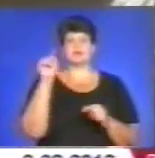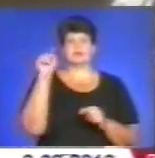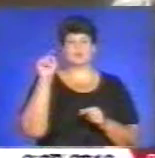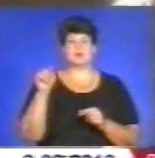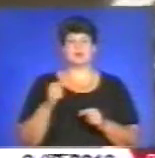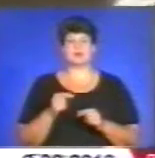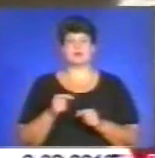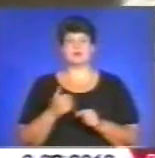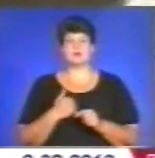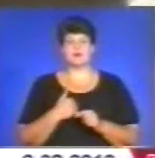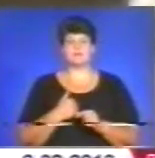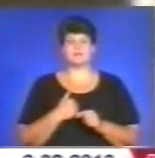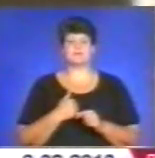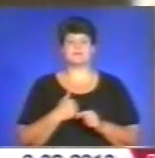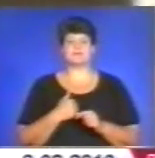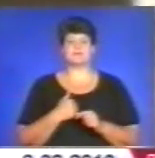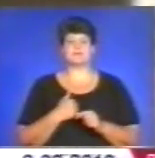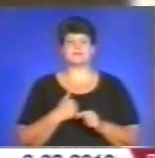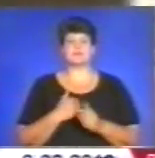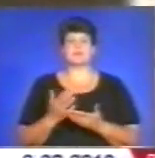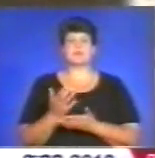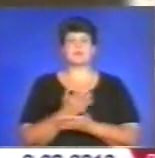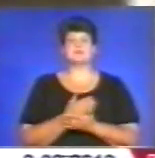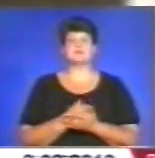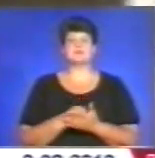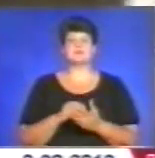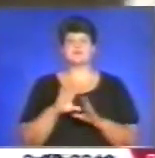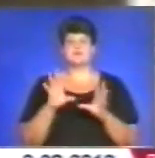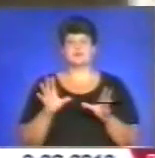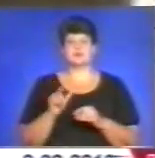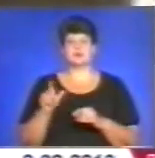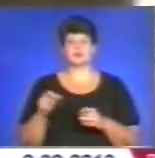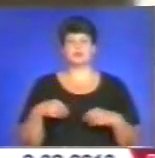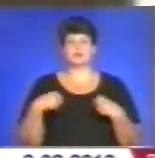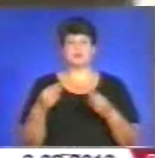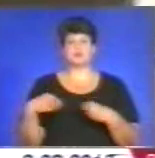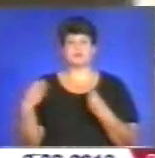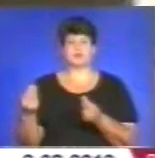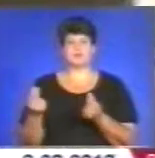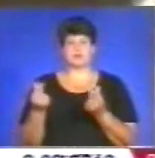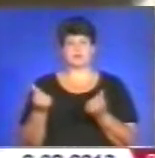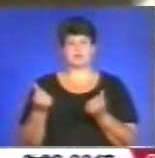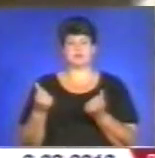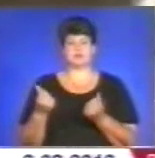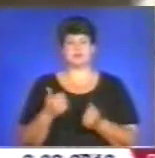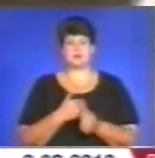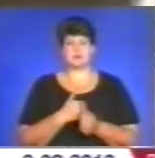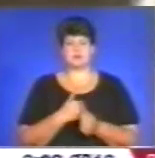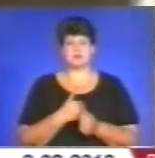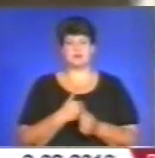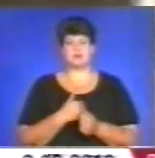я збирала, всі люди давали гроші. Буділянська